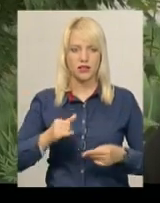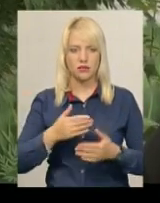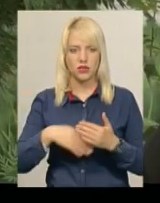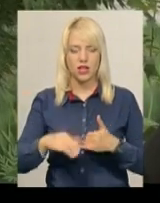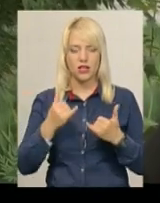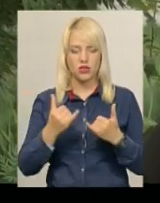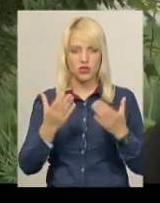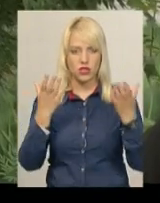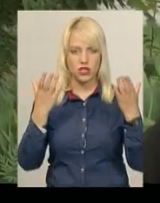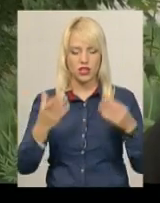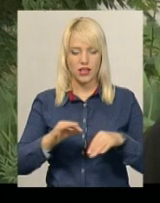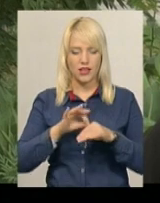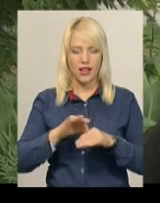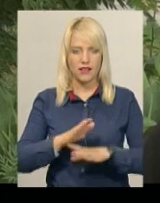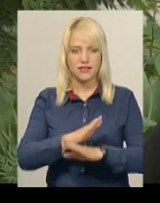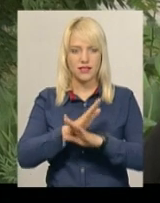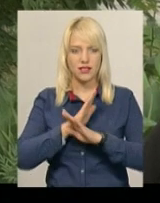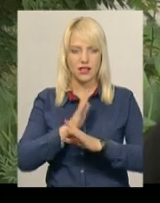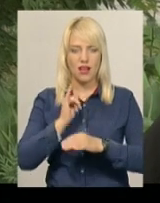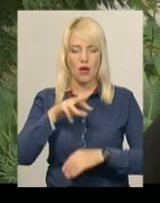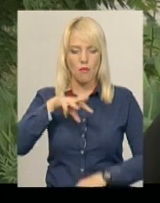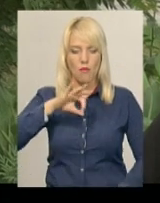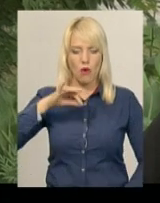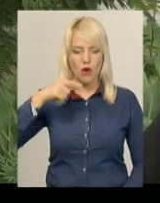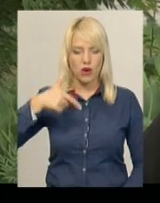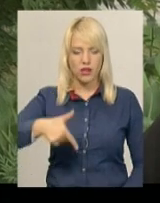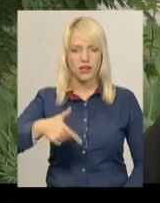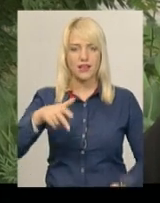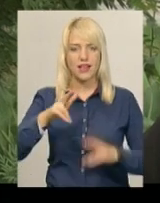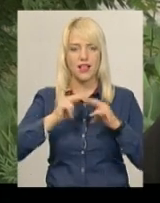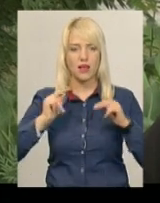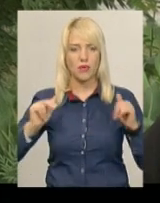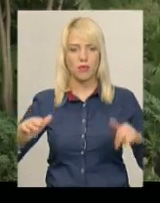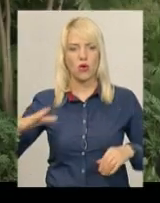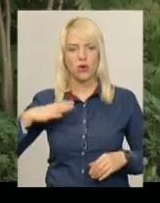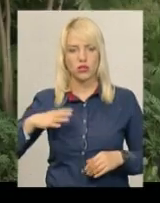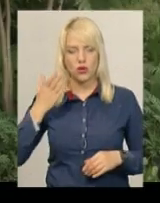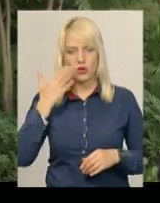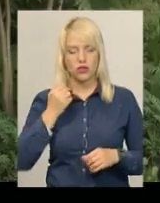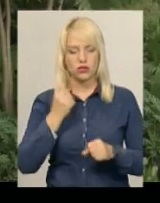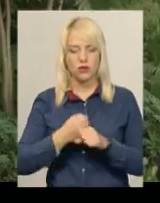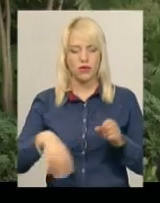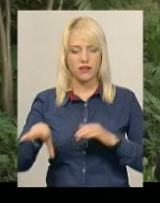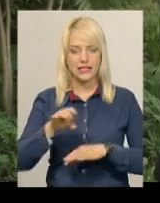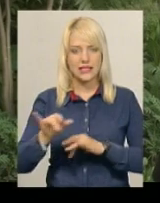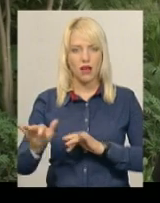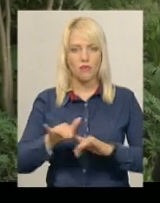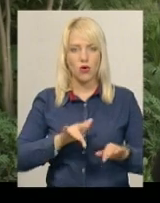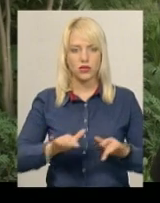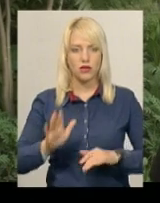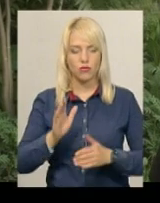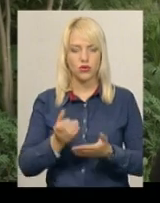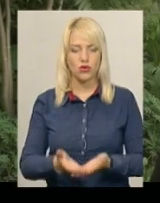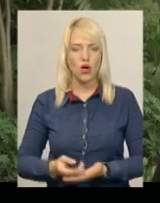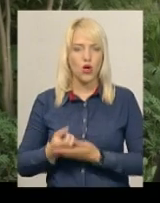день тіло знаходиться в морзі Дніпропетровська. Очікуємо, коли зроблять всі процедури і буде досталений Хмельницький.